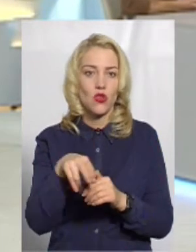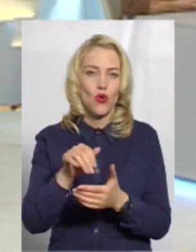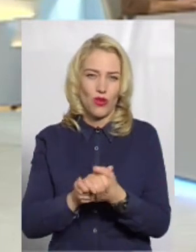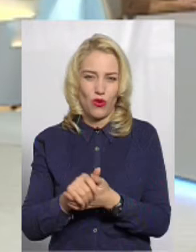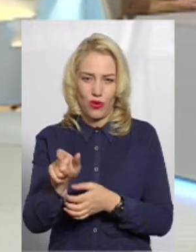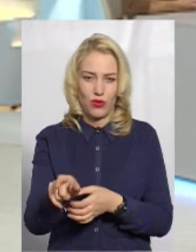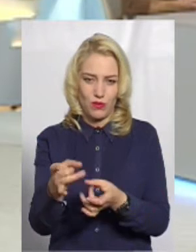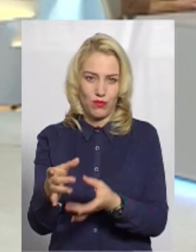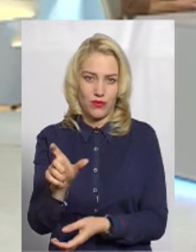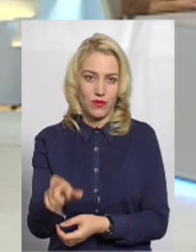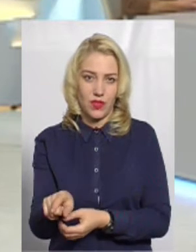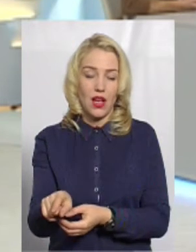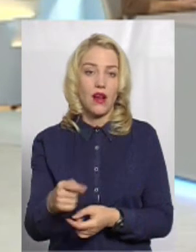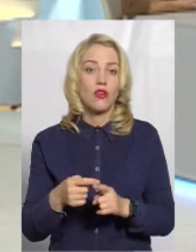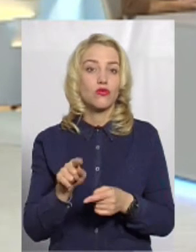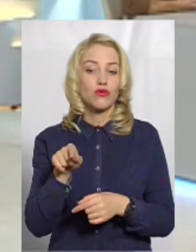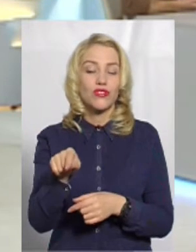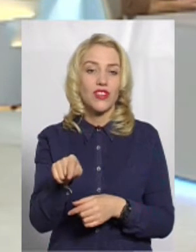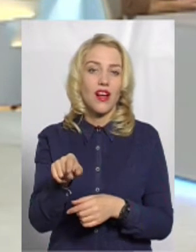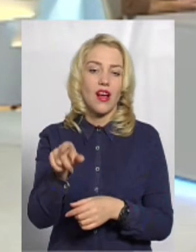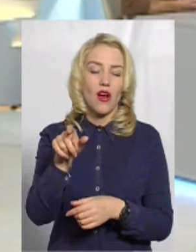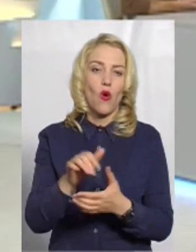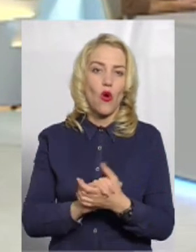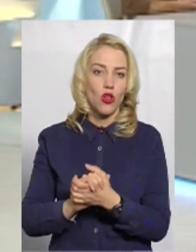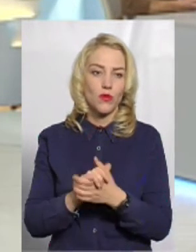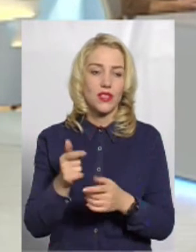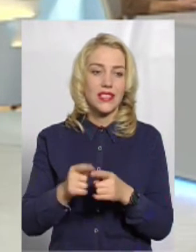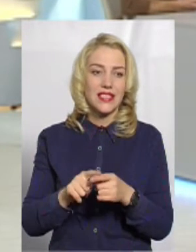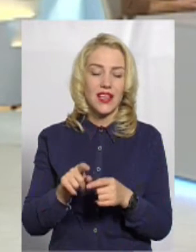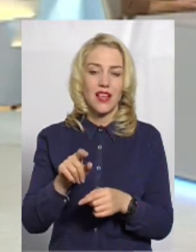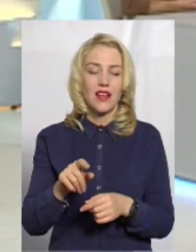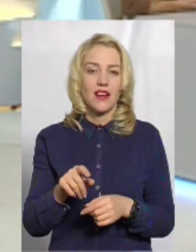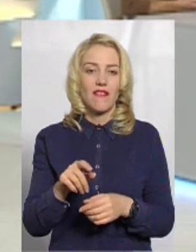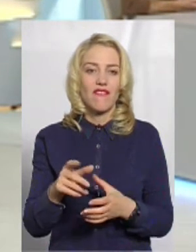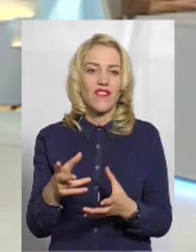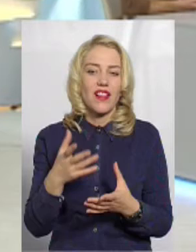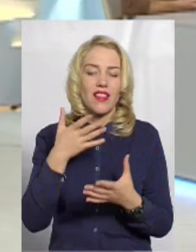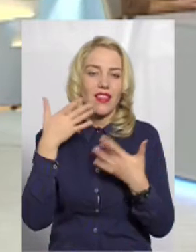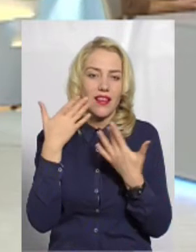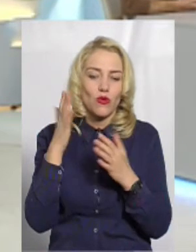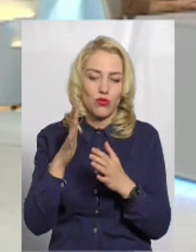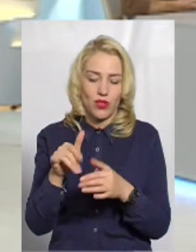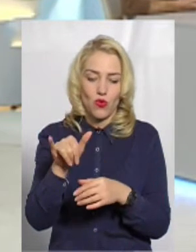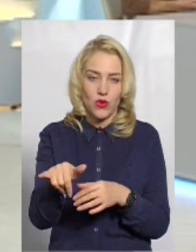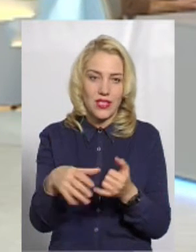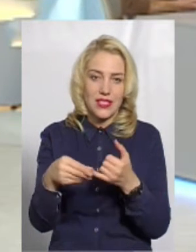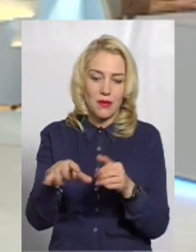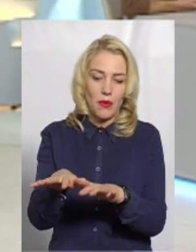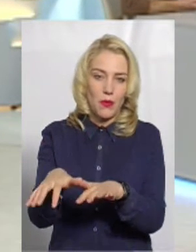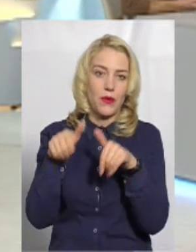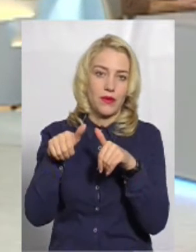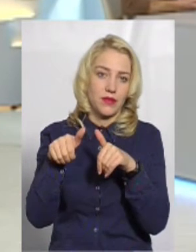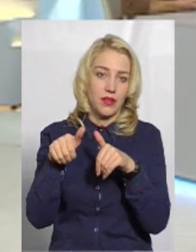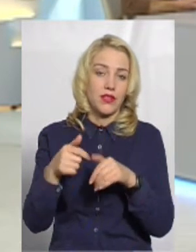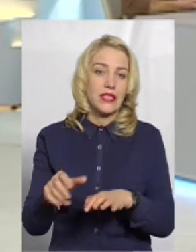Вони знали, що колгоспник – це дуже вразлива соціальна верства, і потім легко буде в нього цю землю забрати.